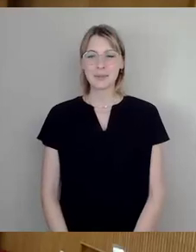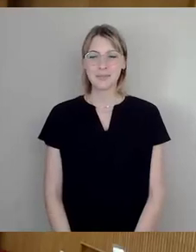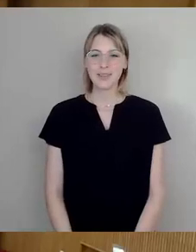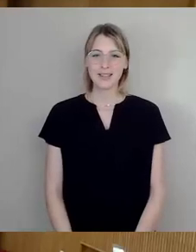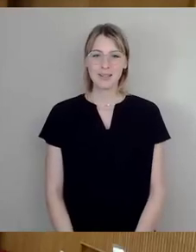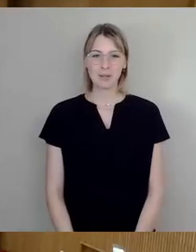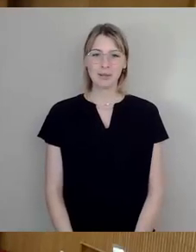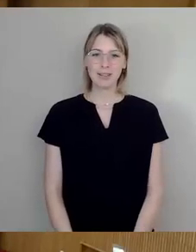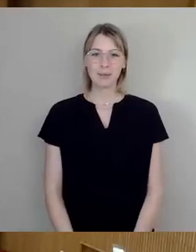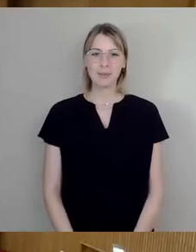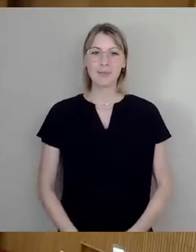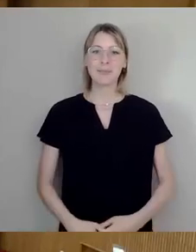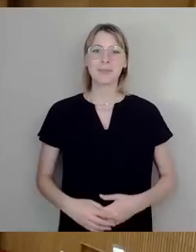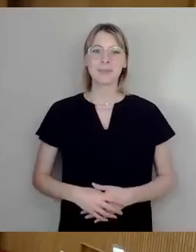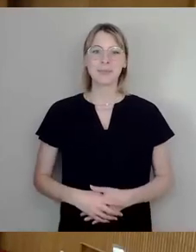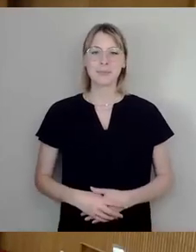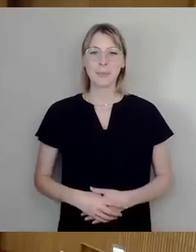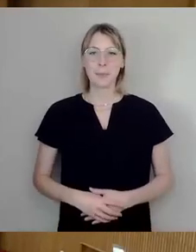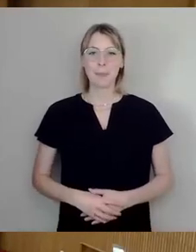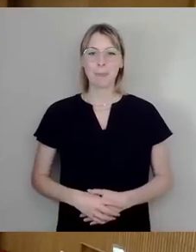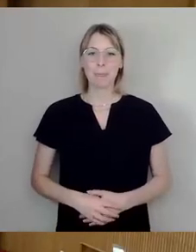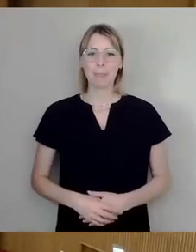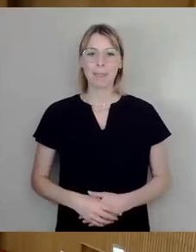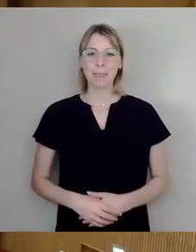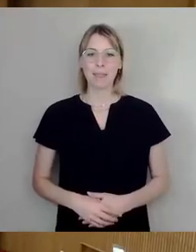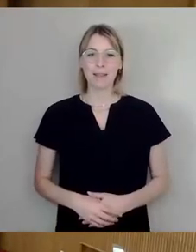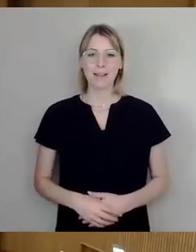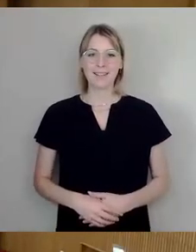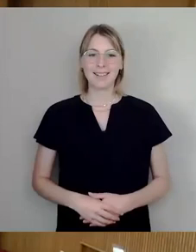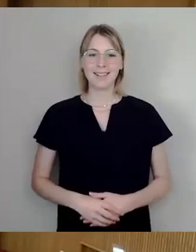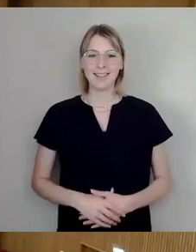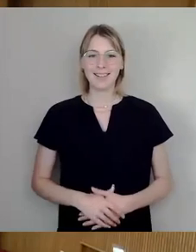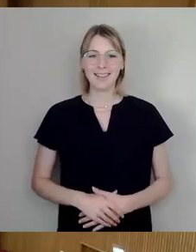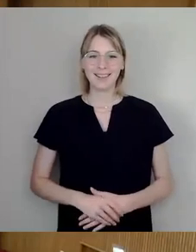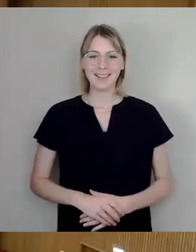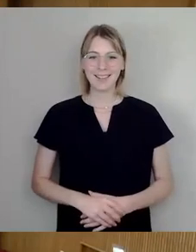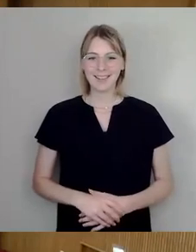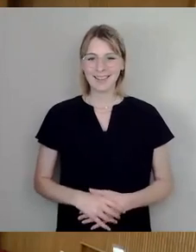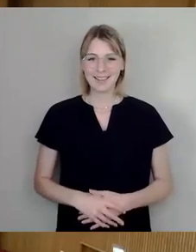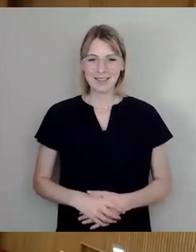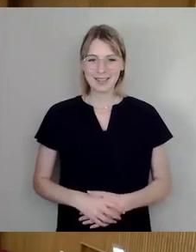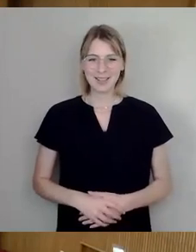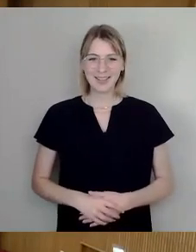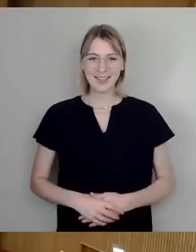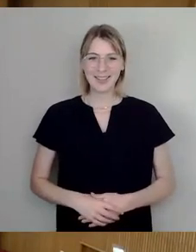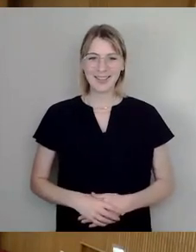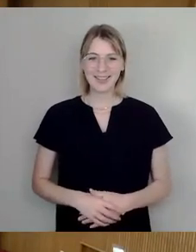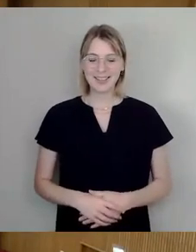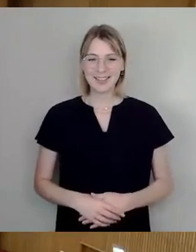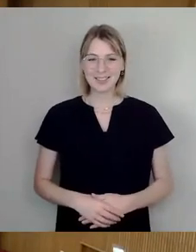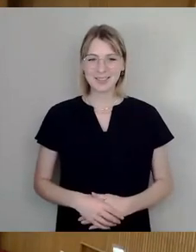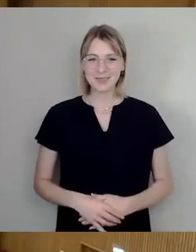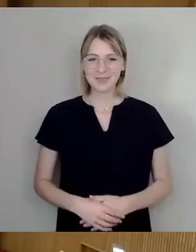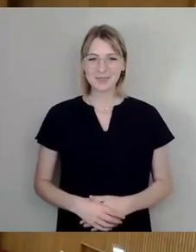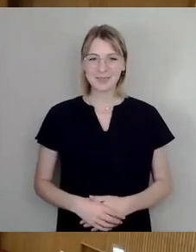...einzunehmen, sodass wir starten können und unsere Ratssitzung von gestern